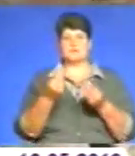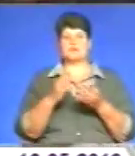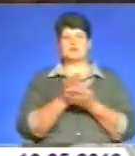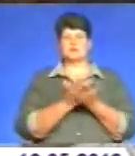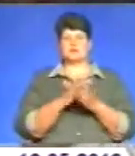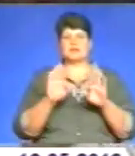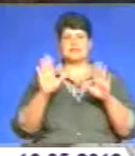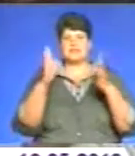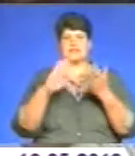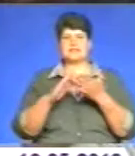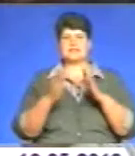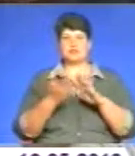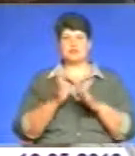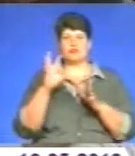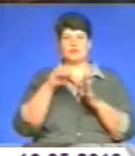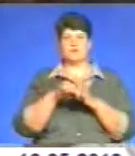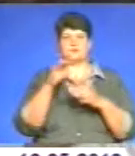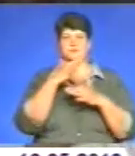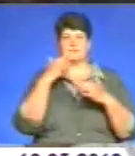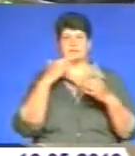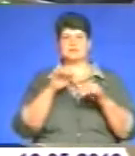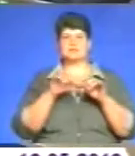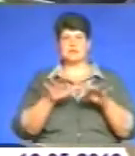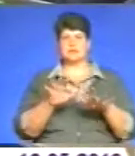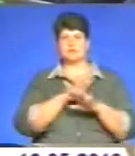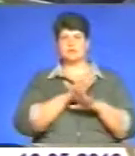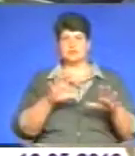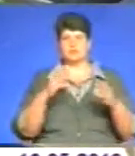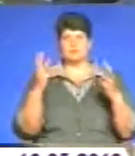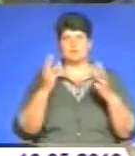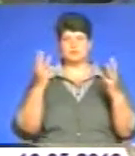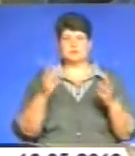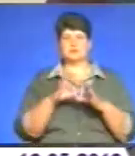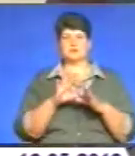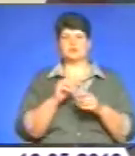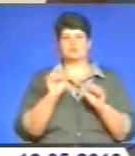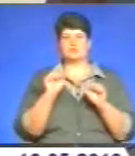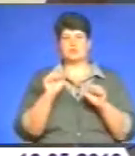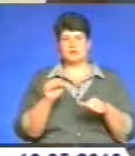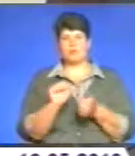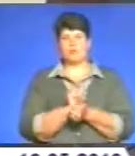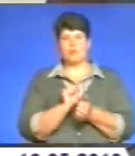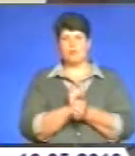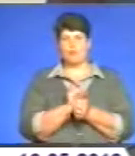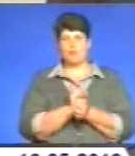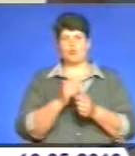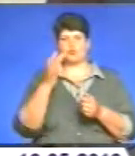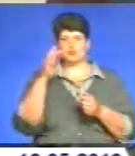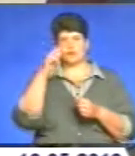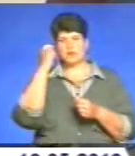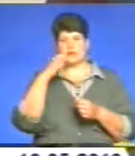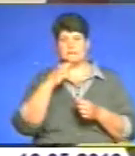Михайло Болоцьких запровадити комплекс заходів із запобіганням пожеж та можливої посухи. Головне – попередити ризики.